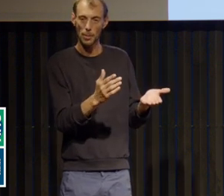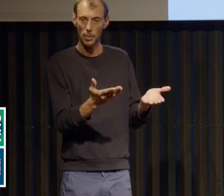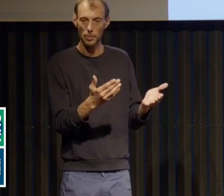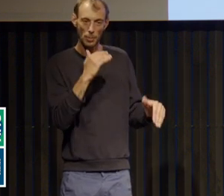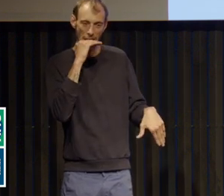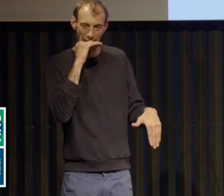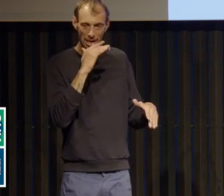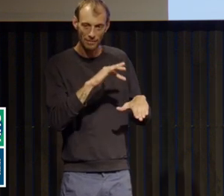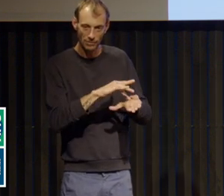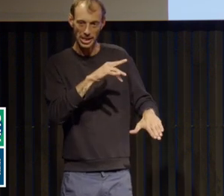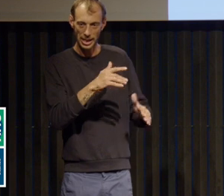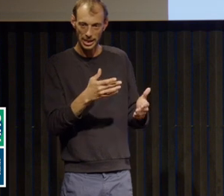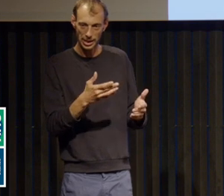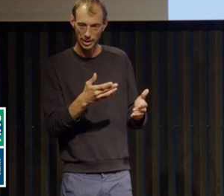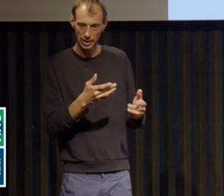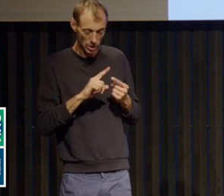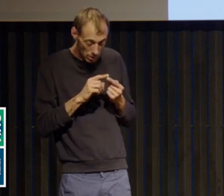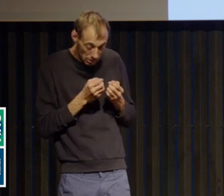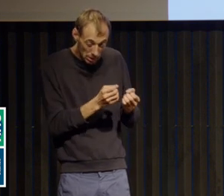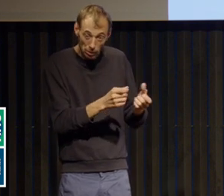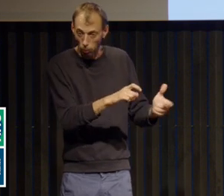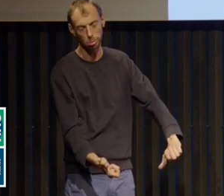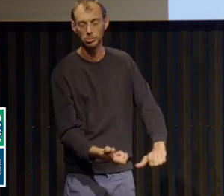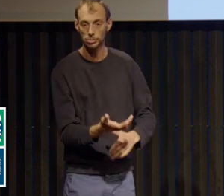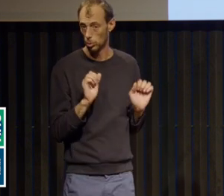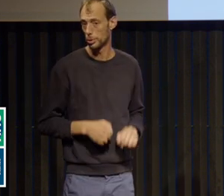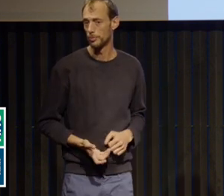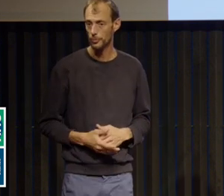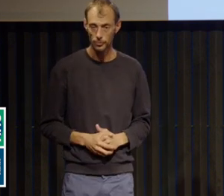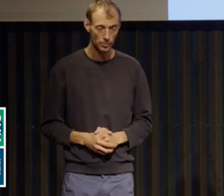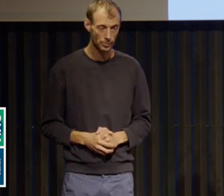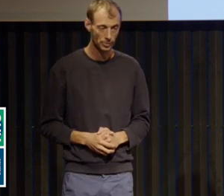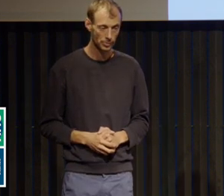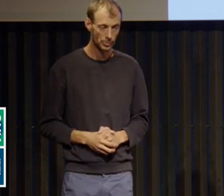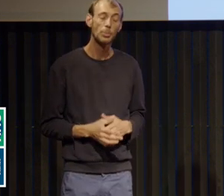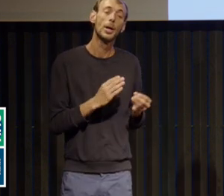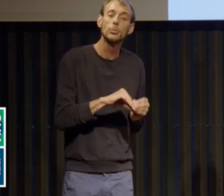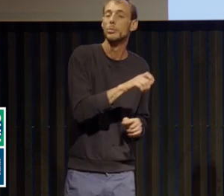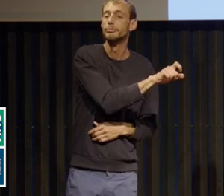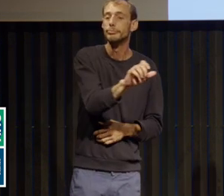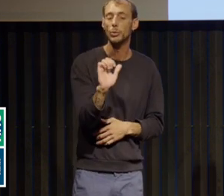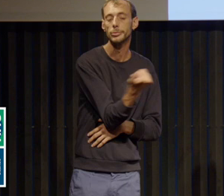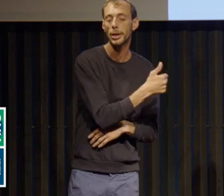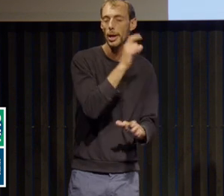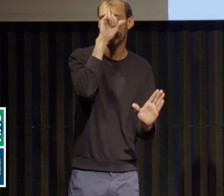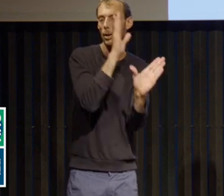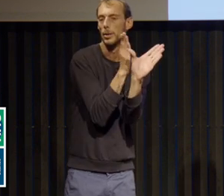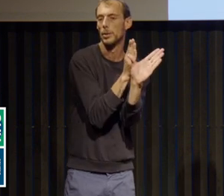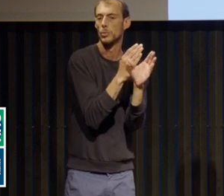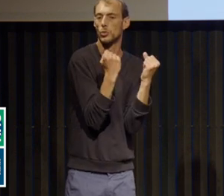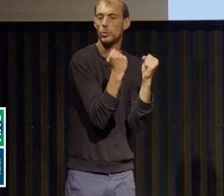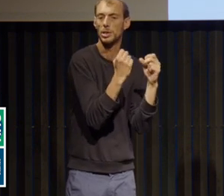fragile. Donc, il y a effectivement incontestement des facteurs de vulnérabilité psychique. Alors, il y beaucoup de modèles de